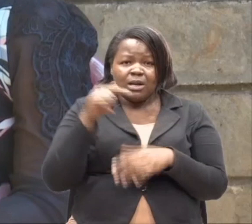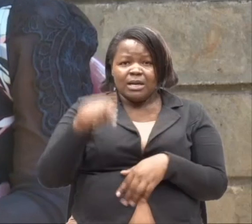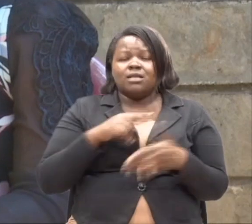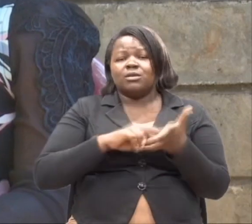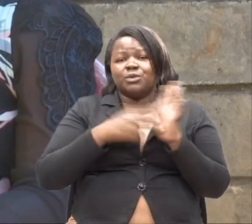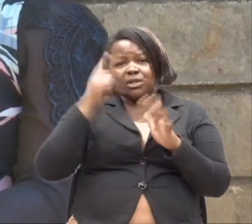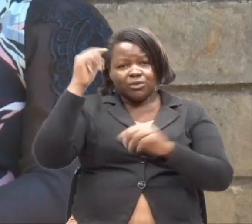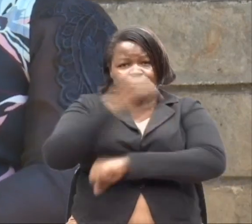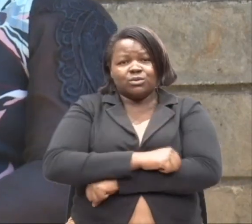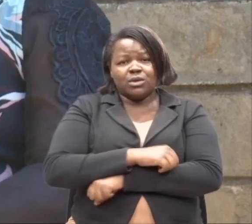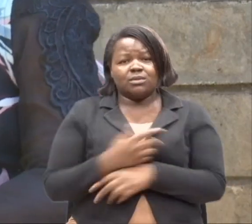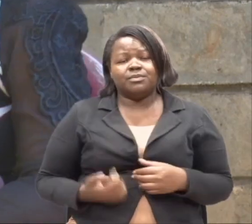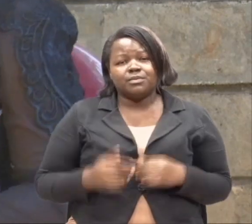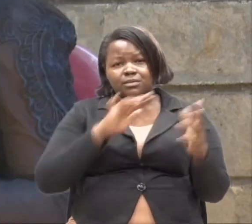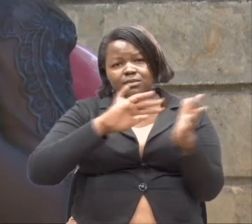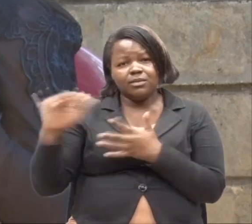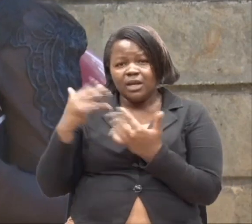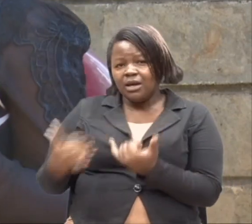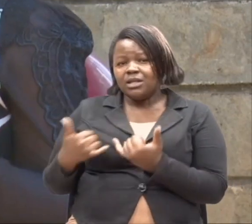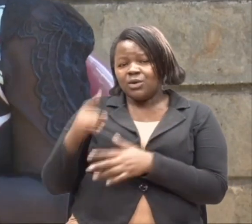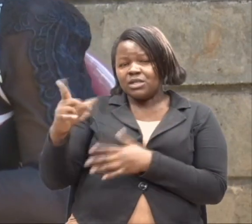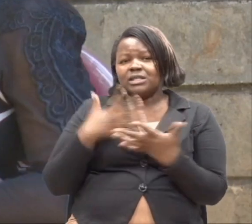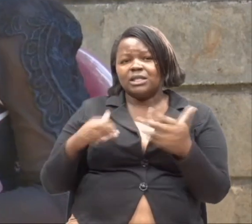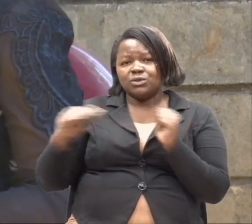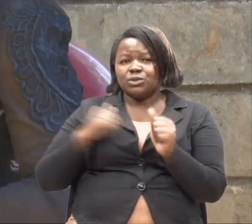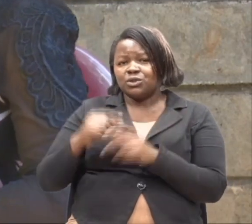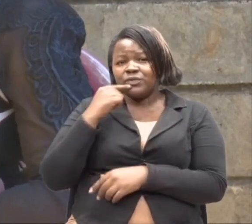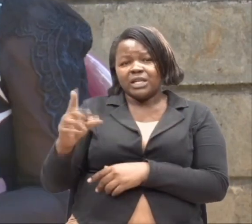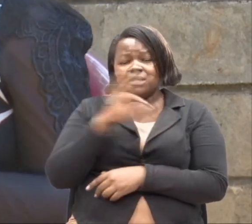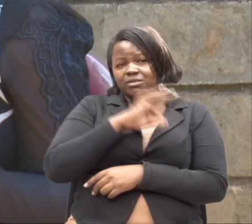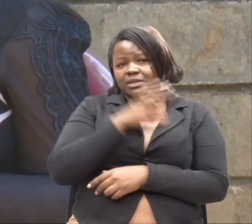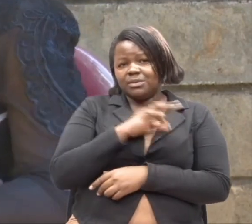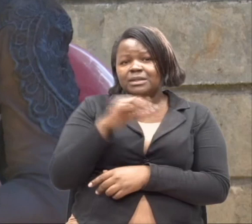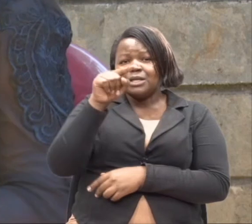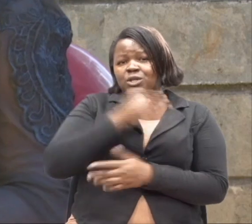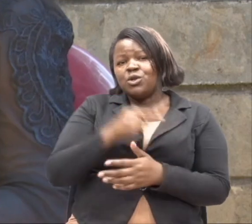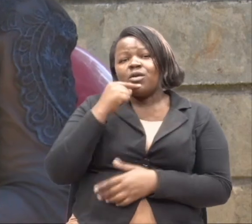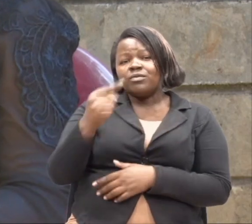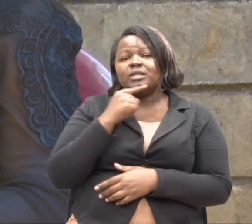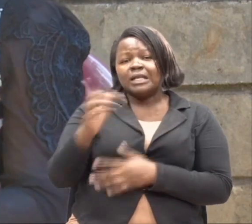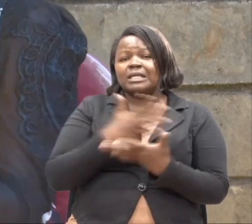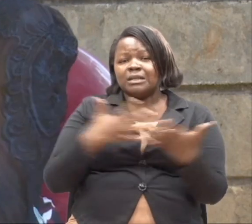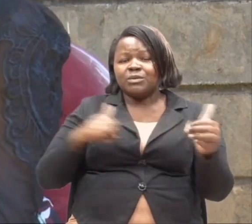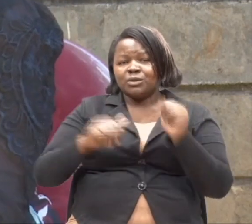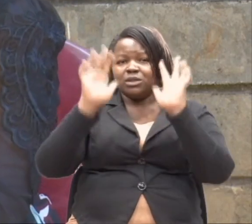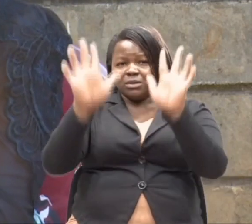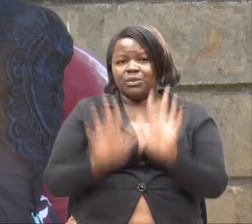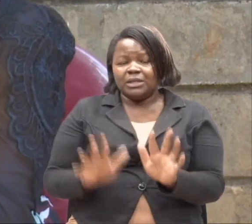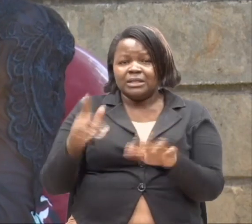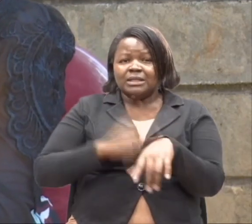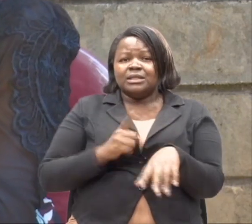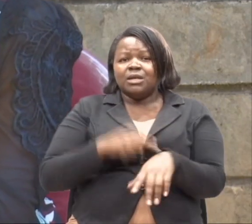Na hata kwa mwema mwema umesema ya kuekeza the investment. Umetaje jambo la muhimu sana. Ambalo hukutaje